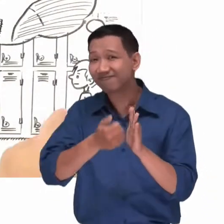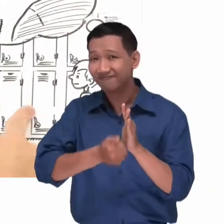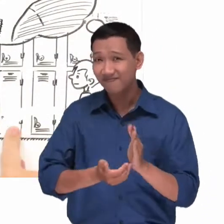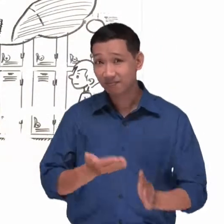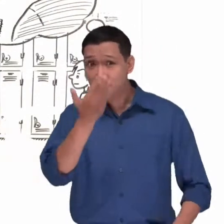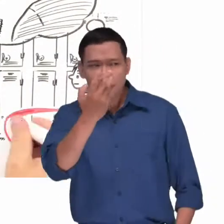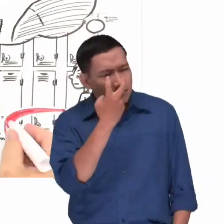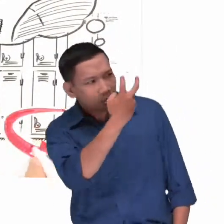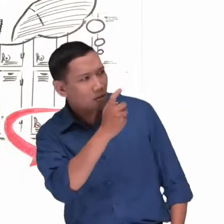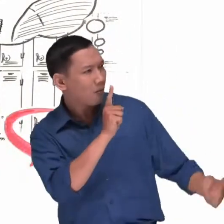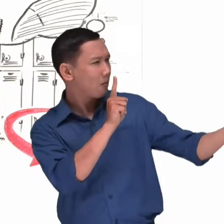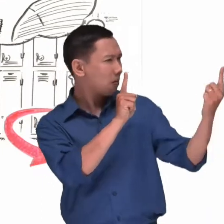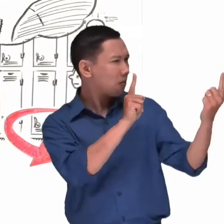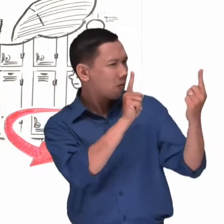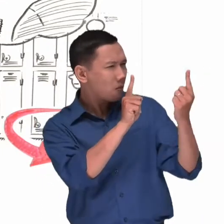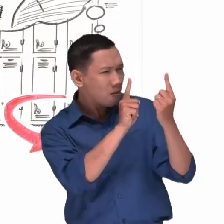vạ và ẩn mình